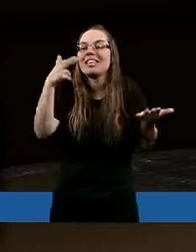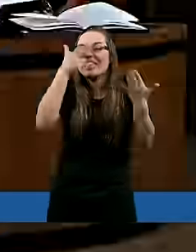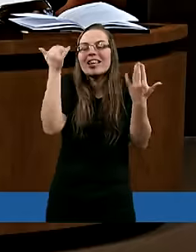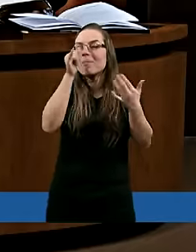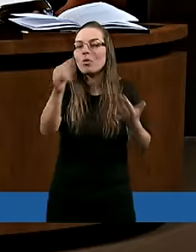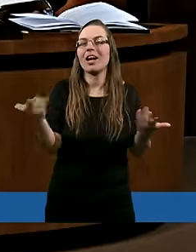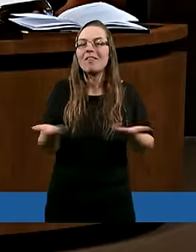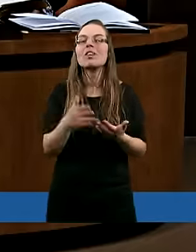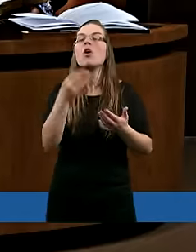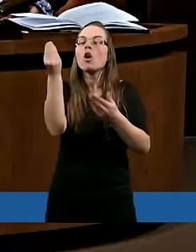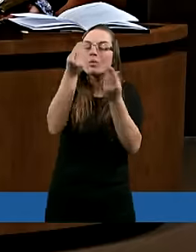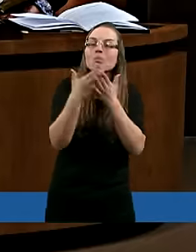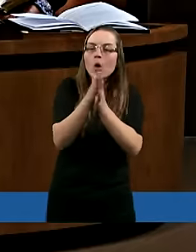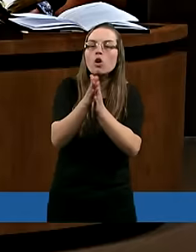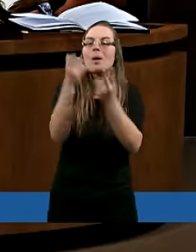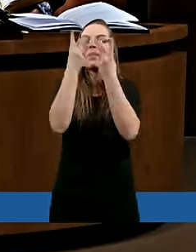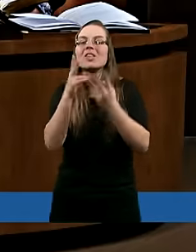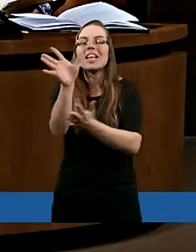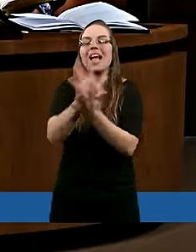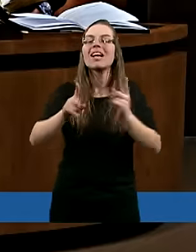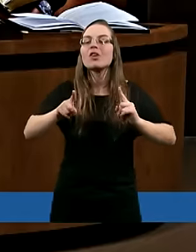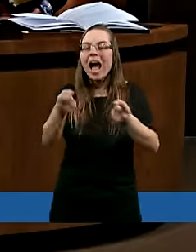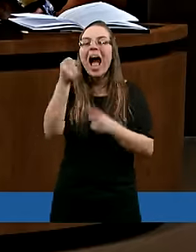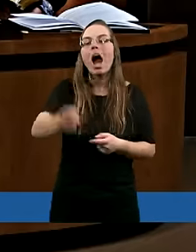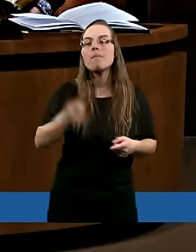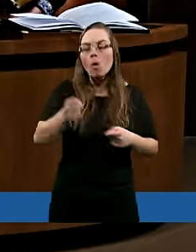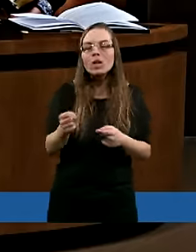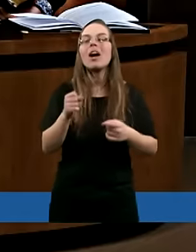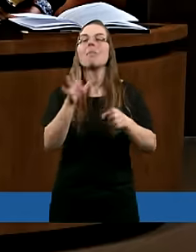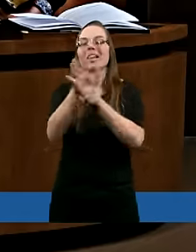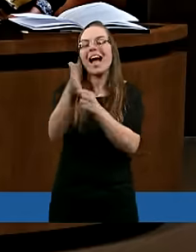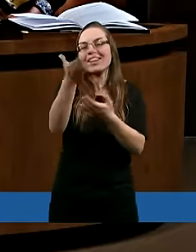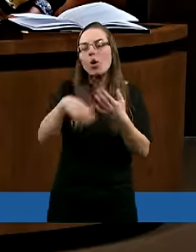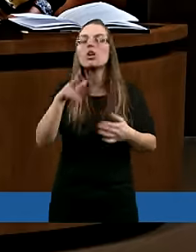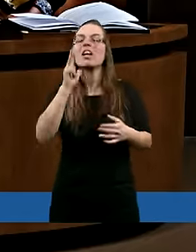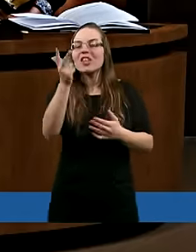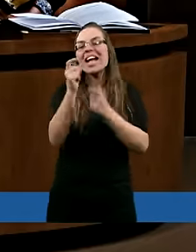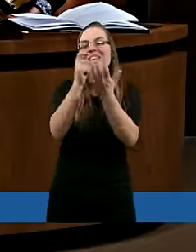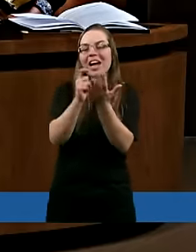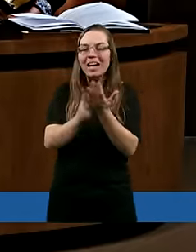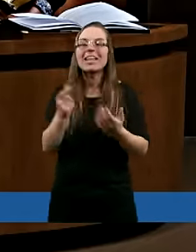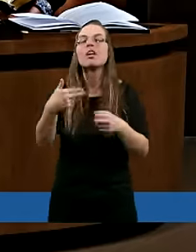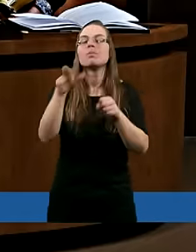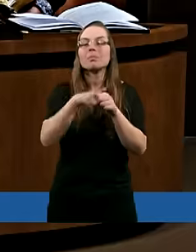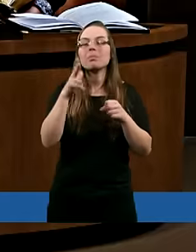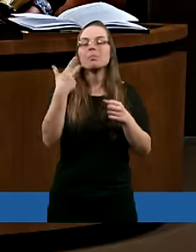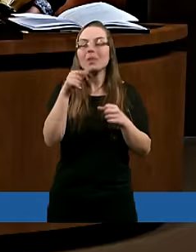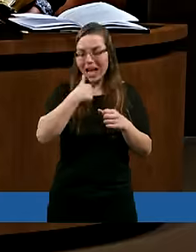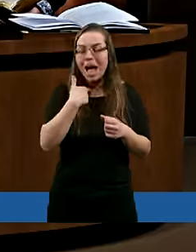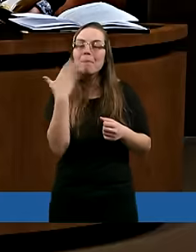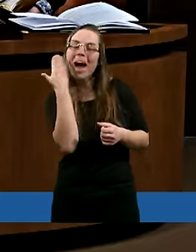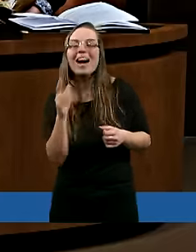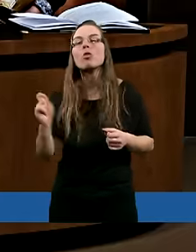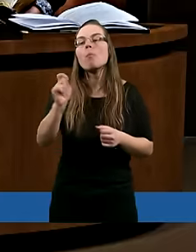może jeszcze poproszę Was o przeczytanie tekstu z Dziejów Apostolskich, 15 rozdział i 3 werset, który mnie tak bardzo